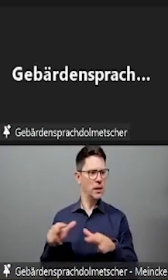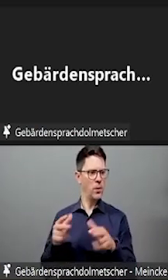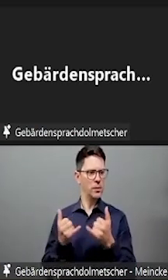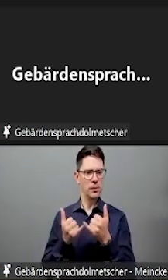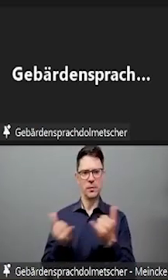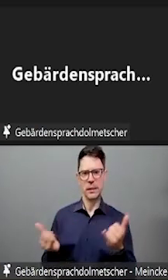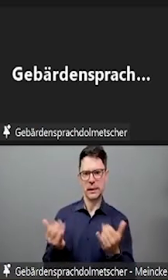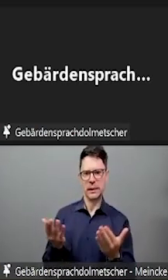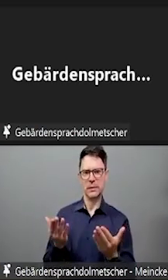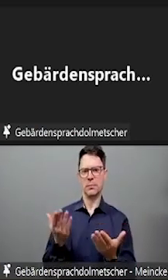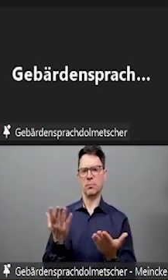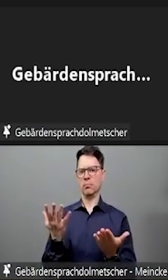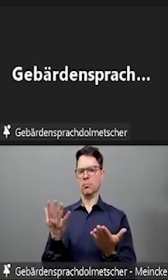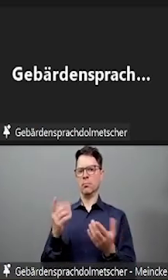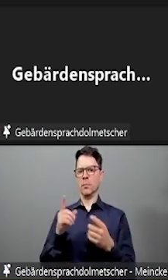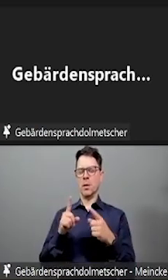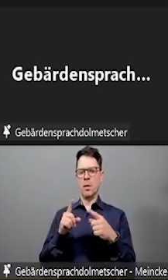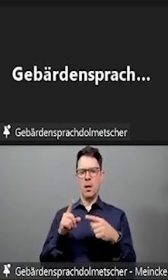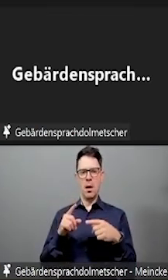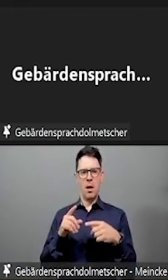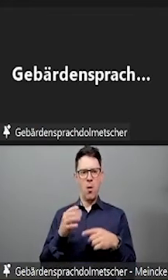Dienstleistungsangebote hier aufgenommen.